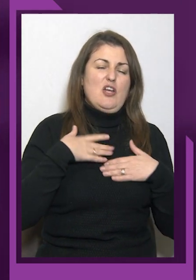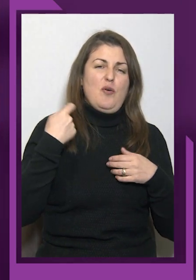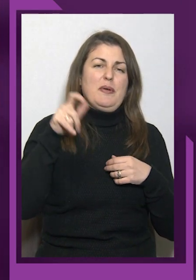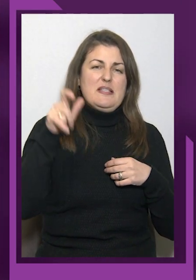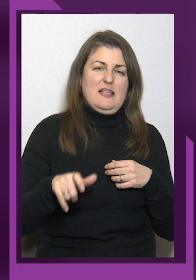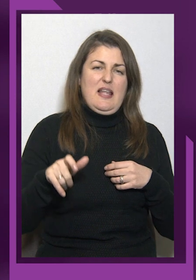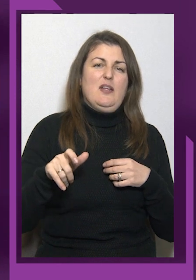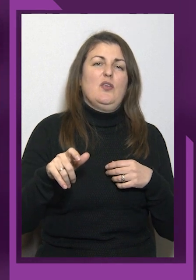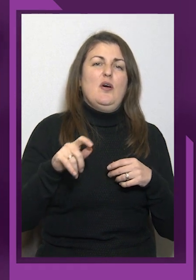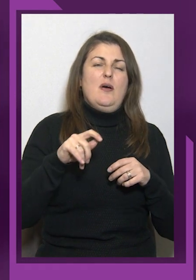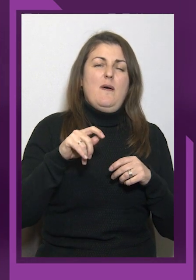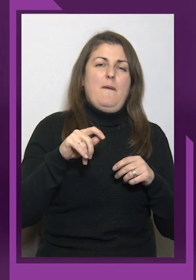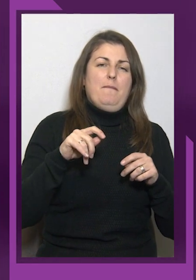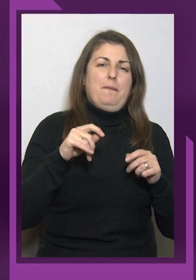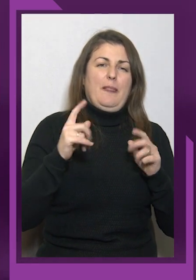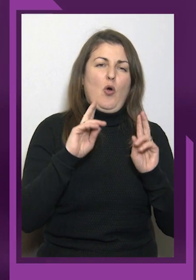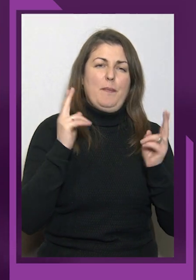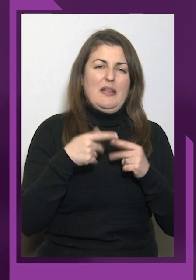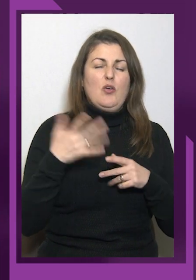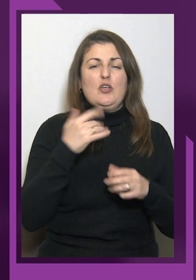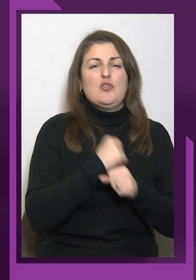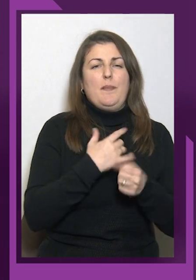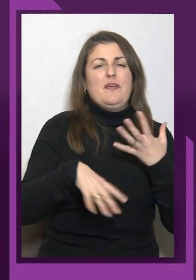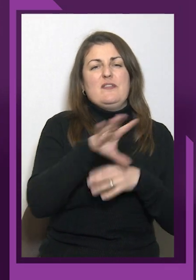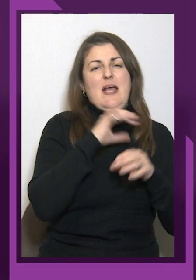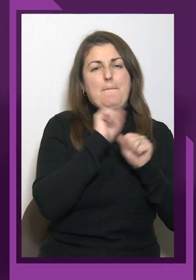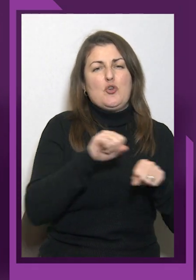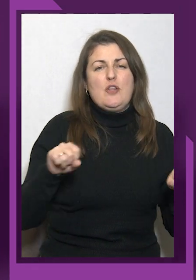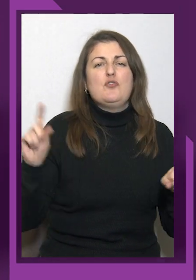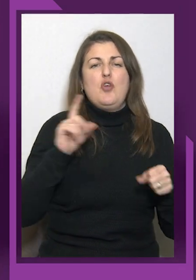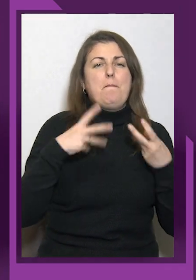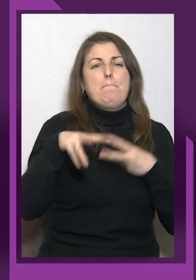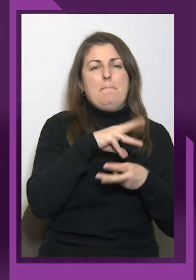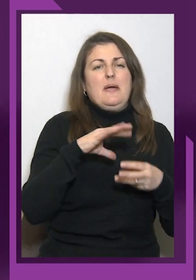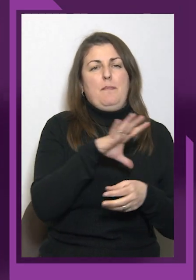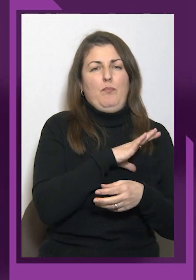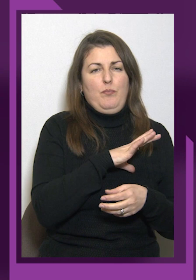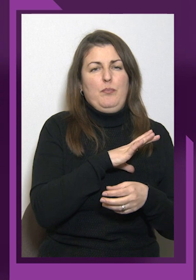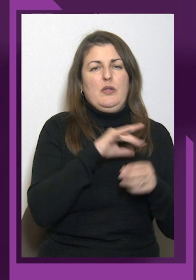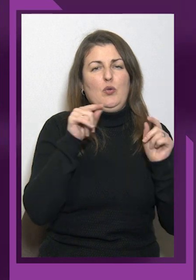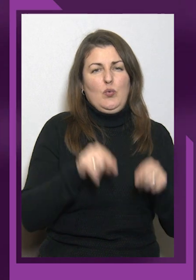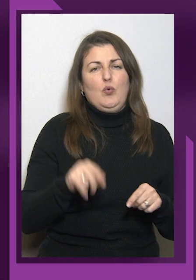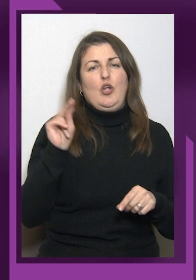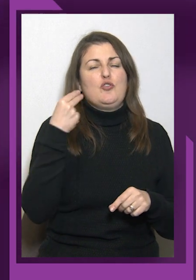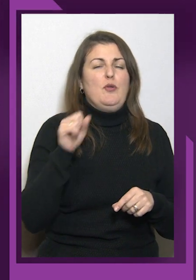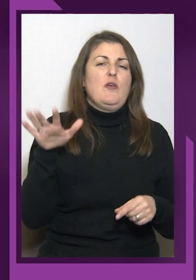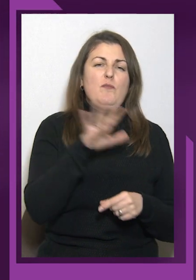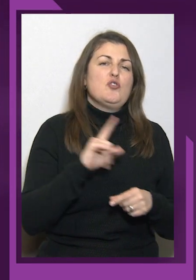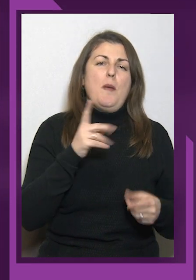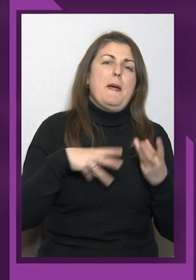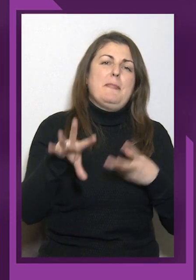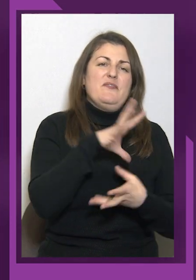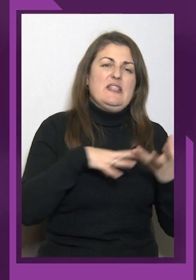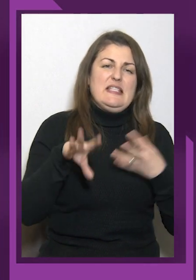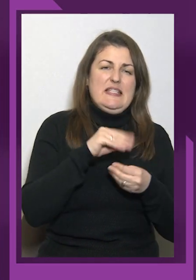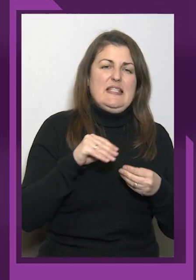все можливе, щоб ми були тут, на Чемпіонаті Європи, щоб ми всі, всі види спорту представляли країну в